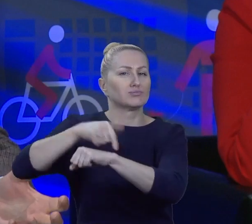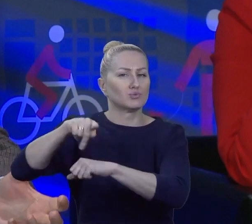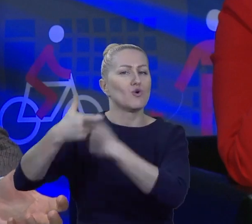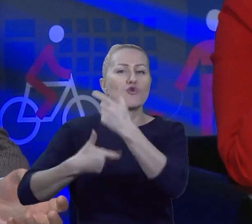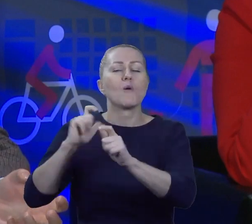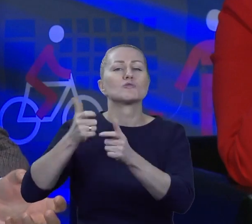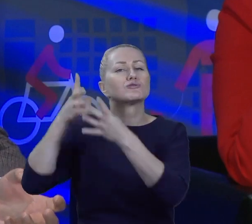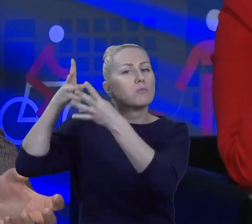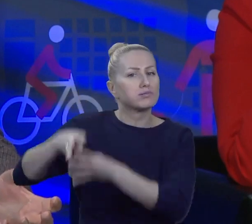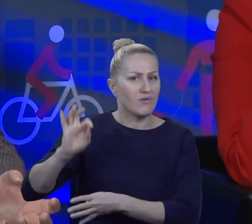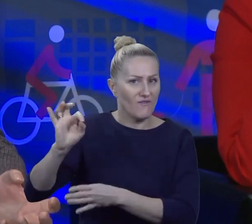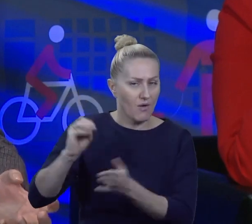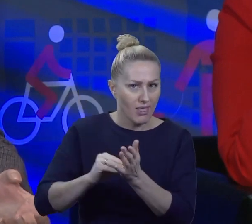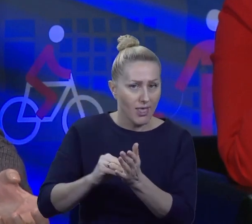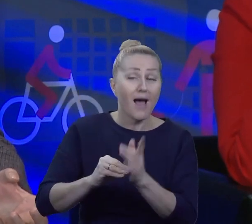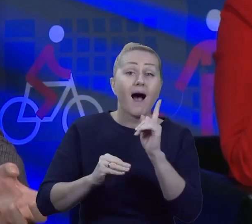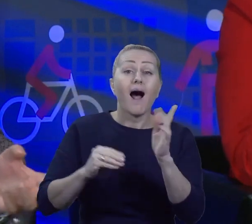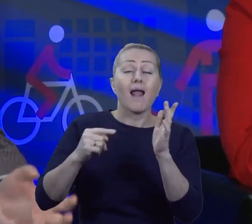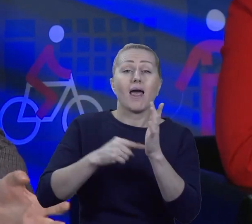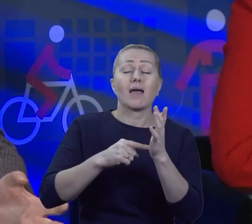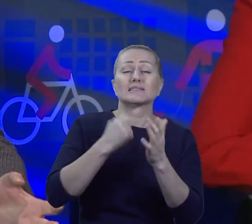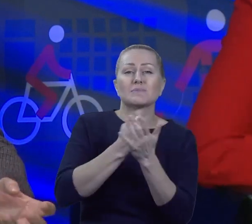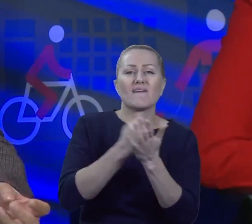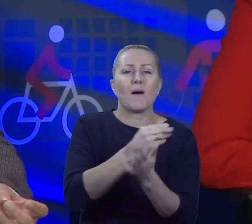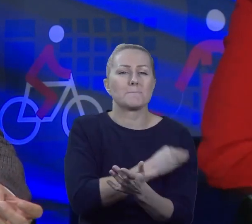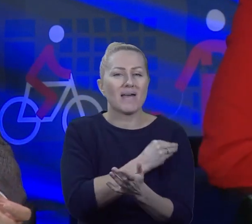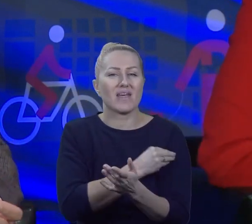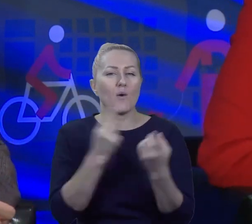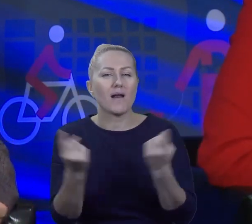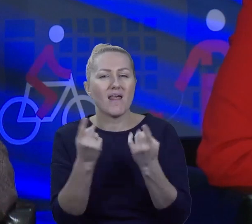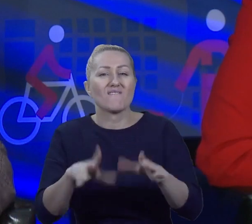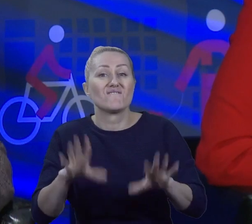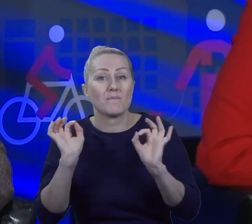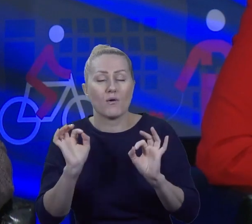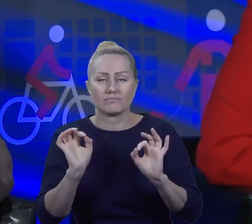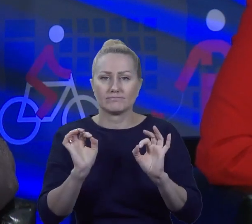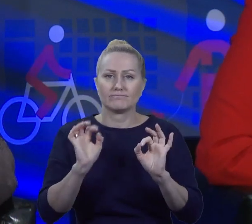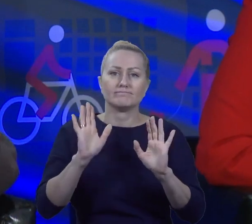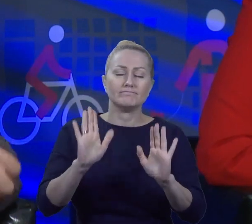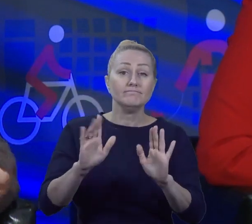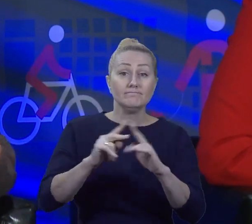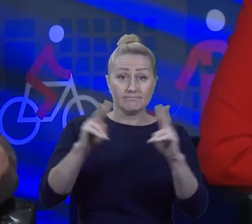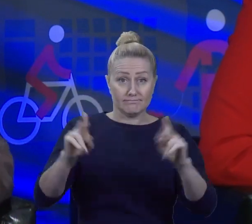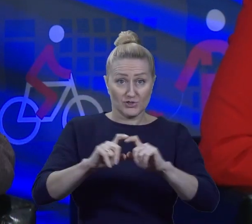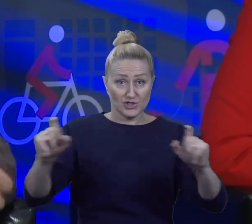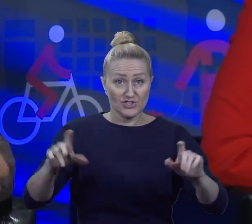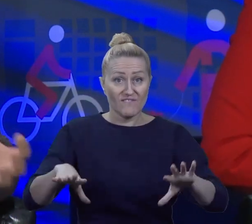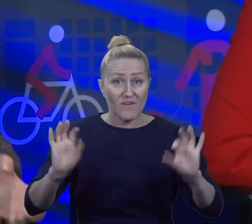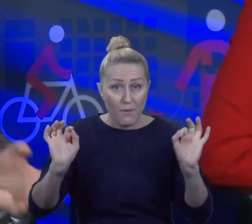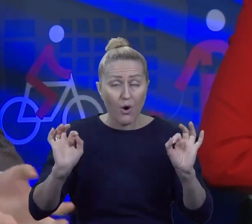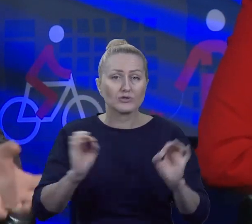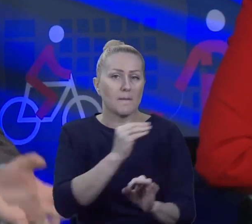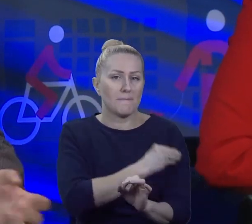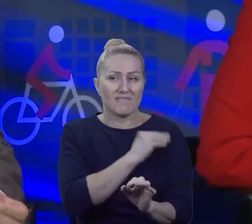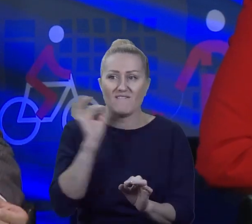chodzi o kwestię związaną z materiałami wyborczymi, to szanowni państwo, na czas wyborów materiały wyborcze burmistrza